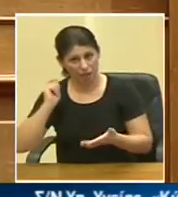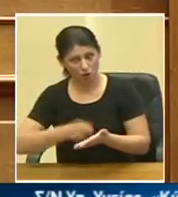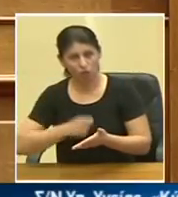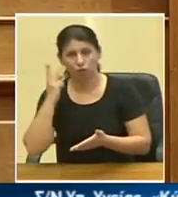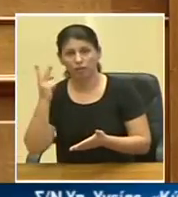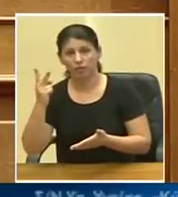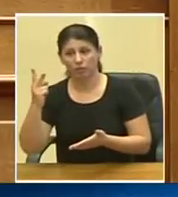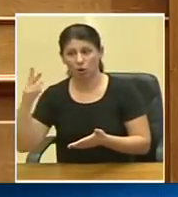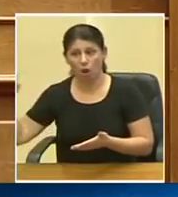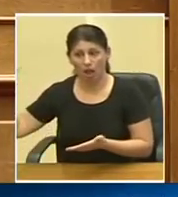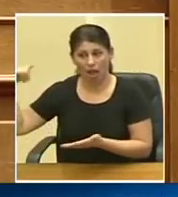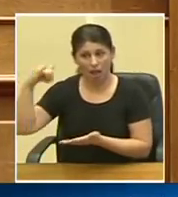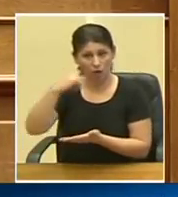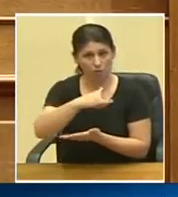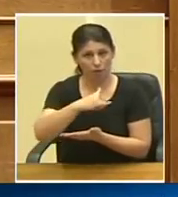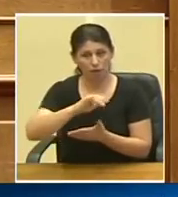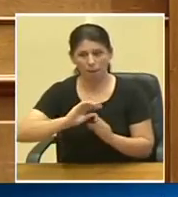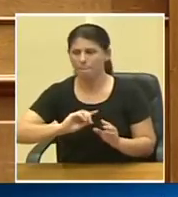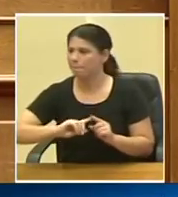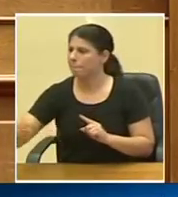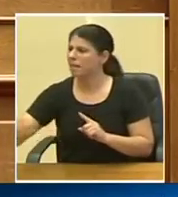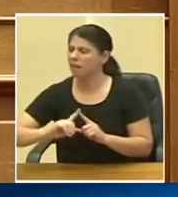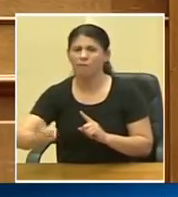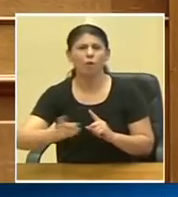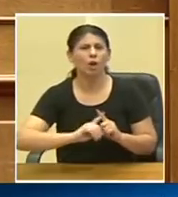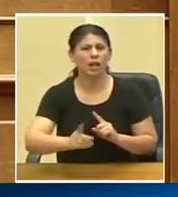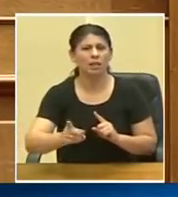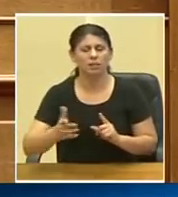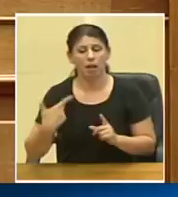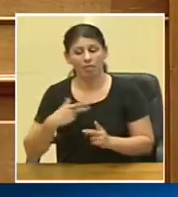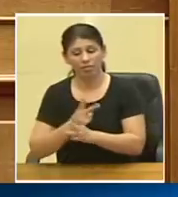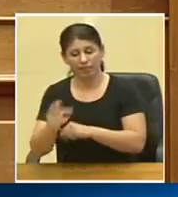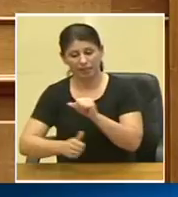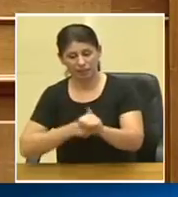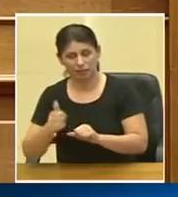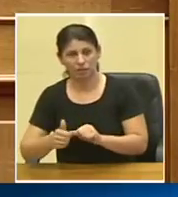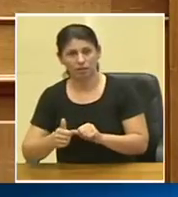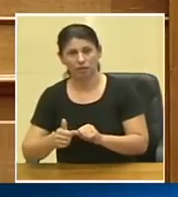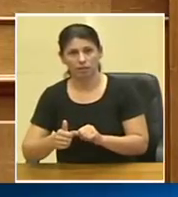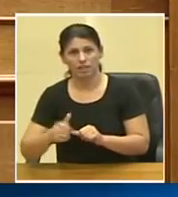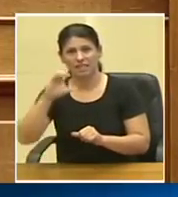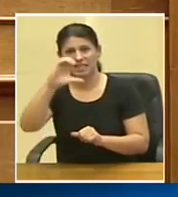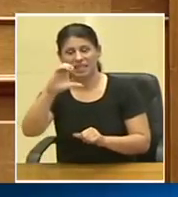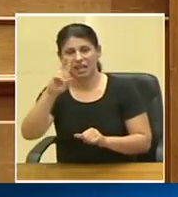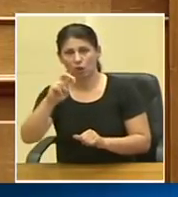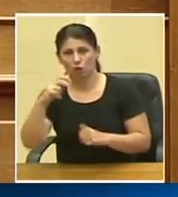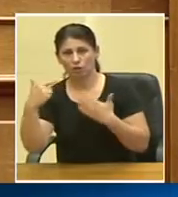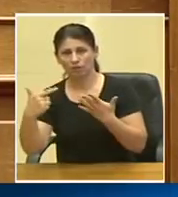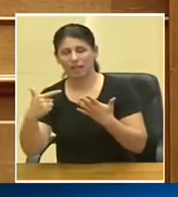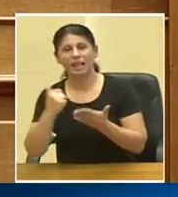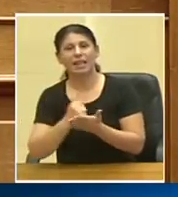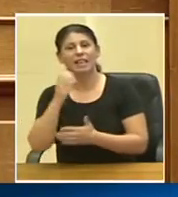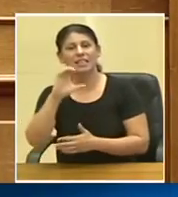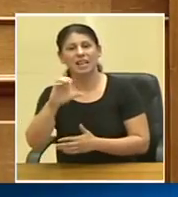αεροπλάνα αεροδιακομιδών, τα οποία θα αντικαταστήσουν τα ΣΕ 27 και ΣΕ 130,